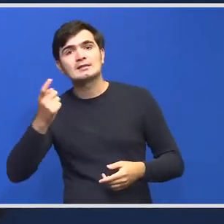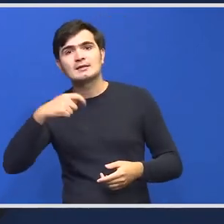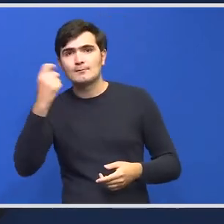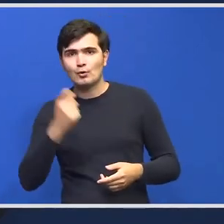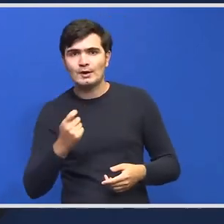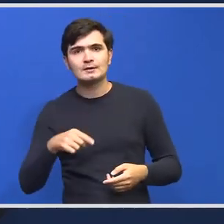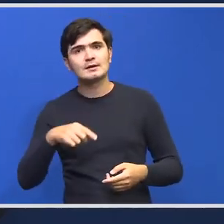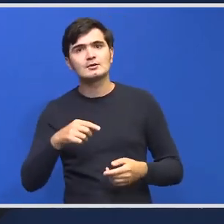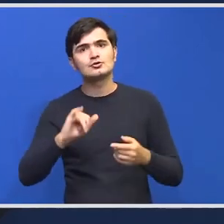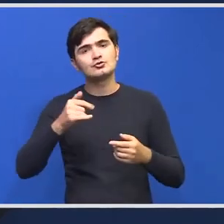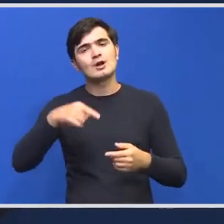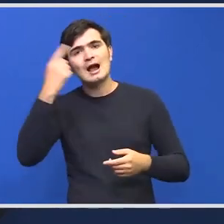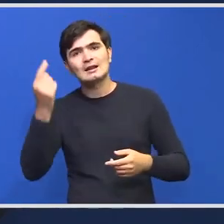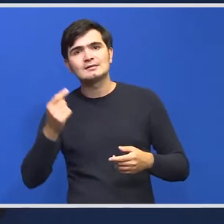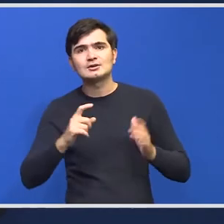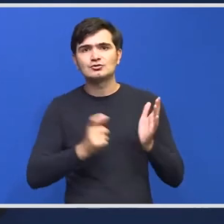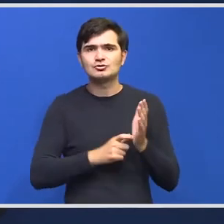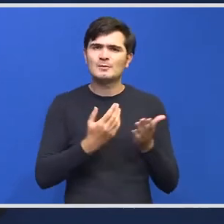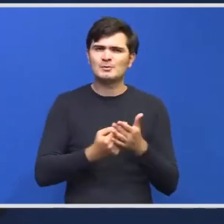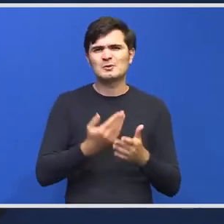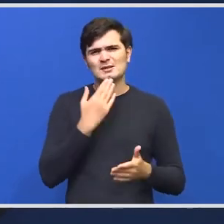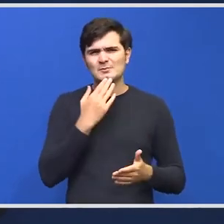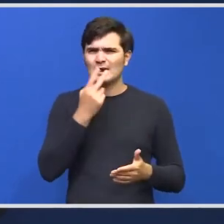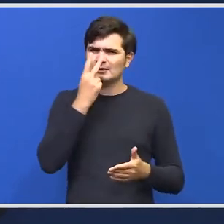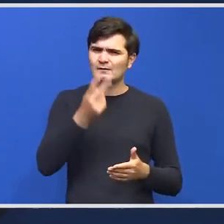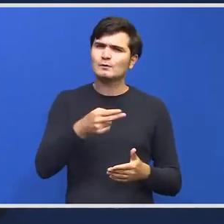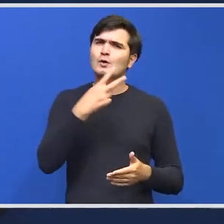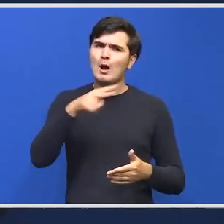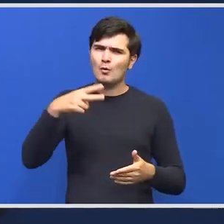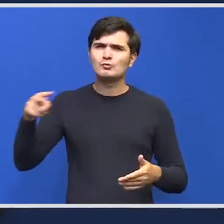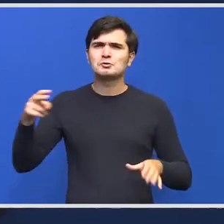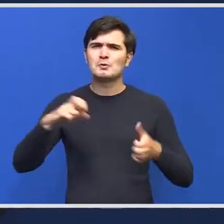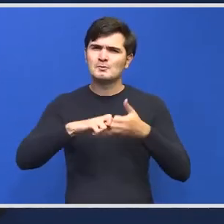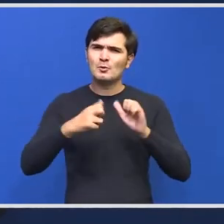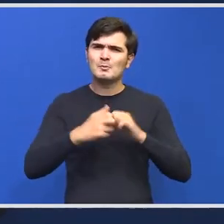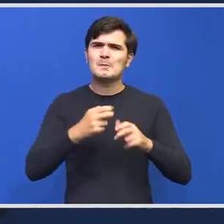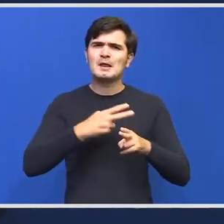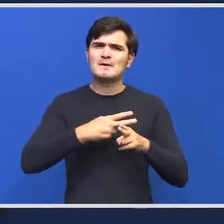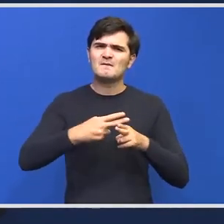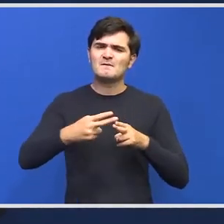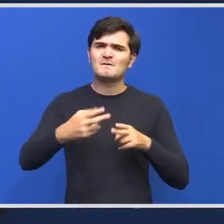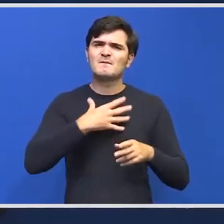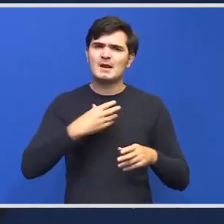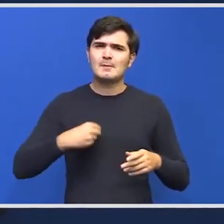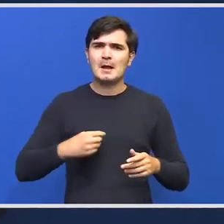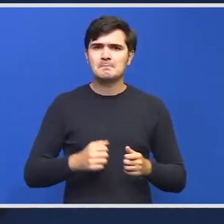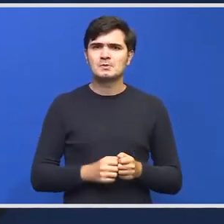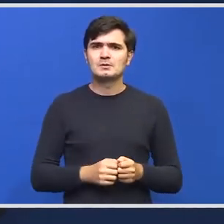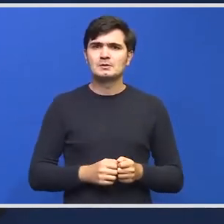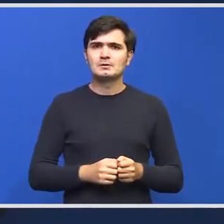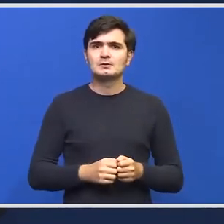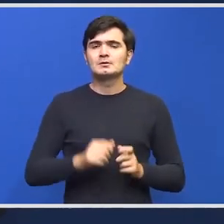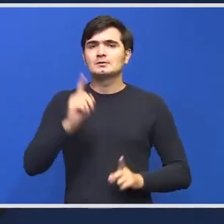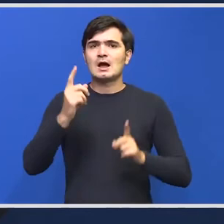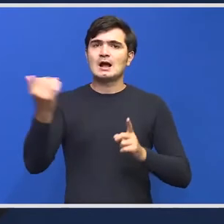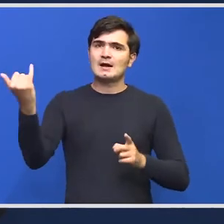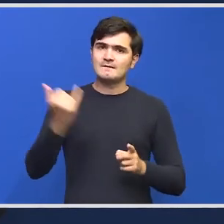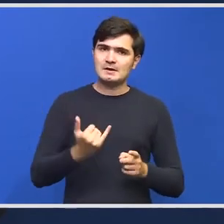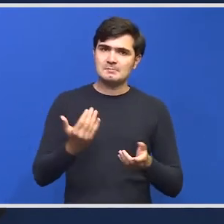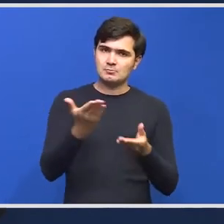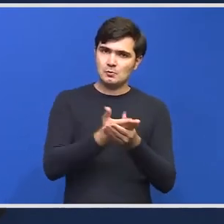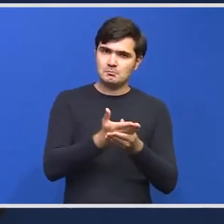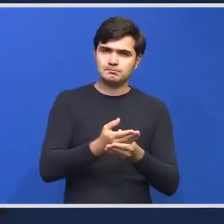HG-uri, pentru că, din păcate, am văzut în țară că au mai fost calamități serioase. Sigur, în momentul în care ele vin, le